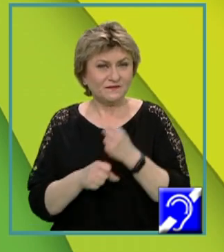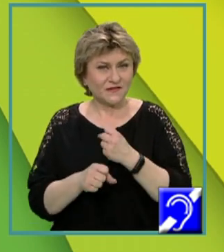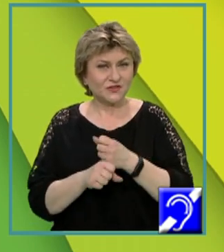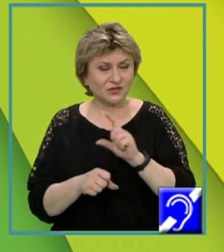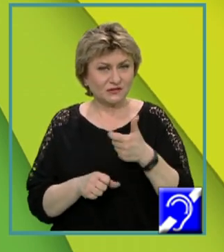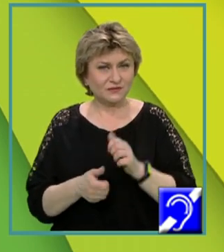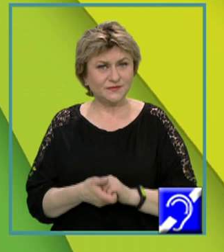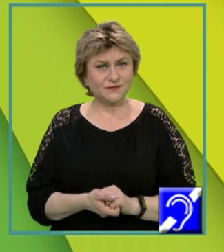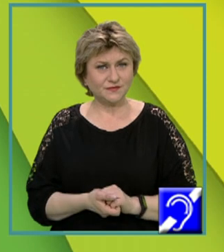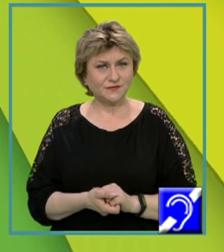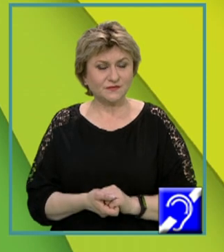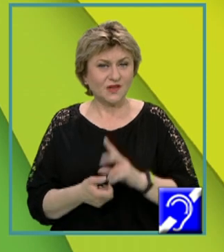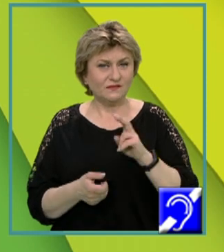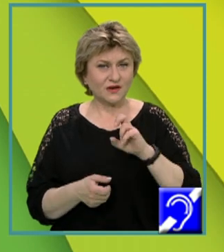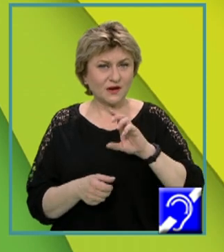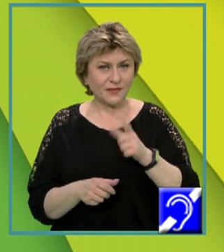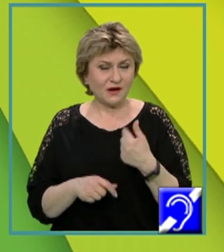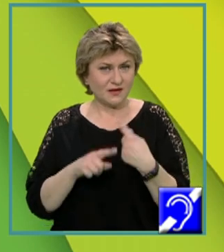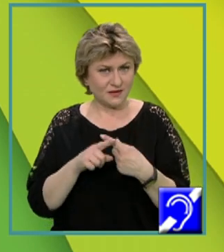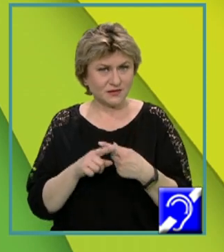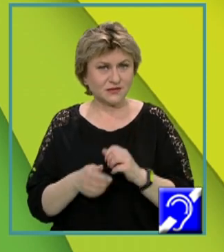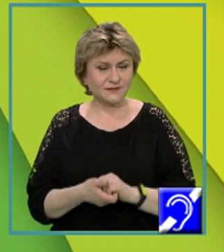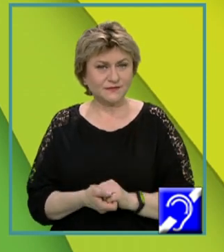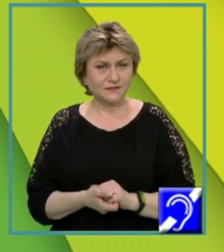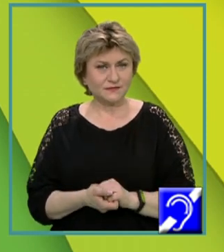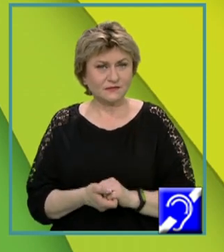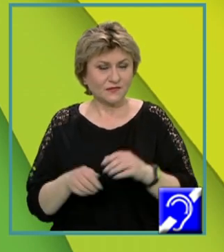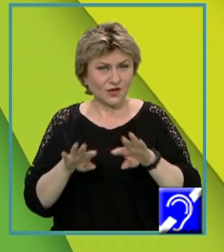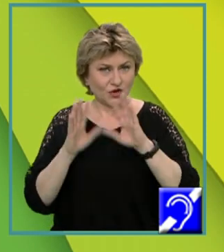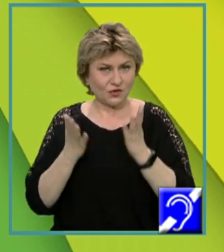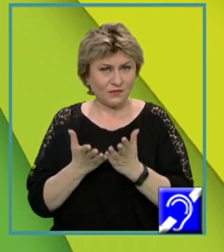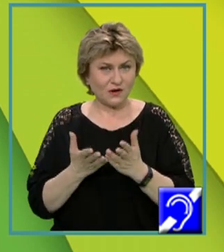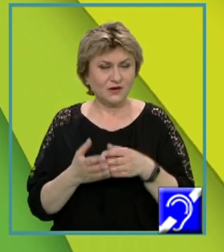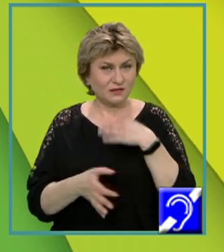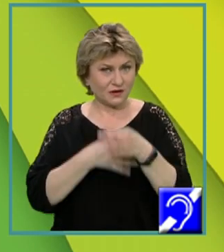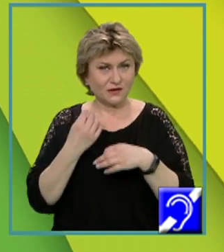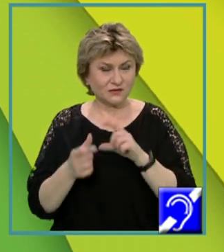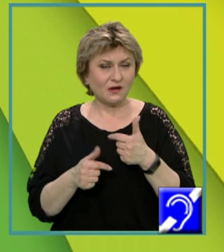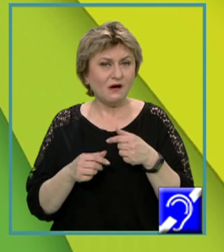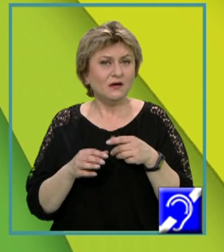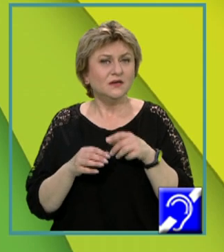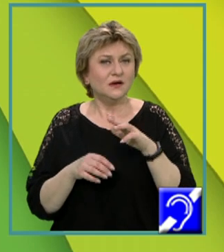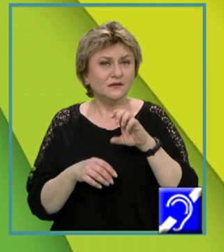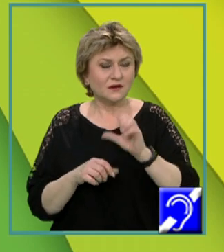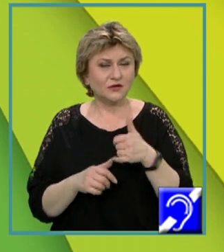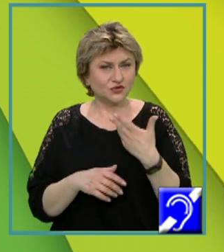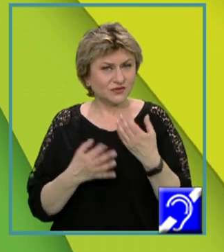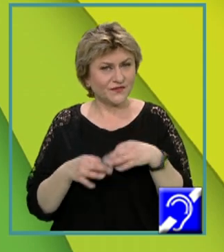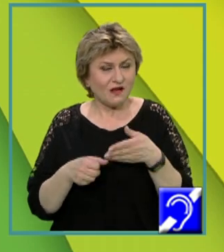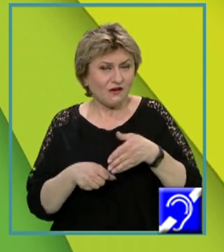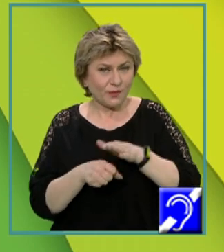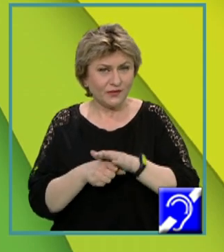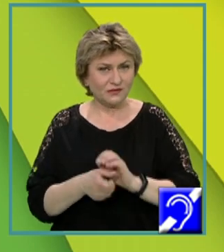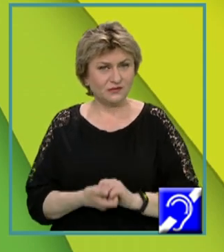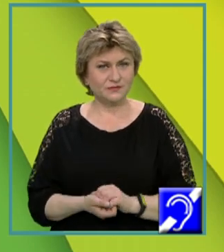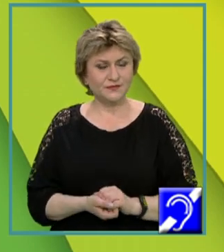variabila x globală, declarată la linia 5, să fie practic acoperită.